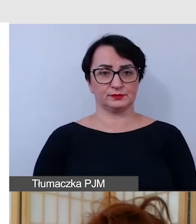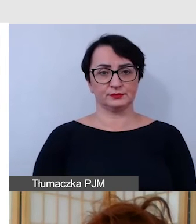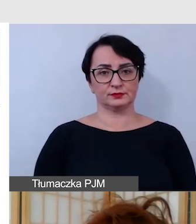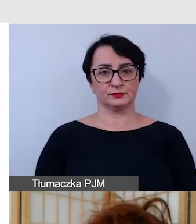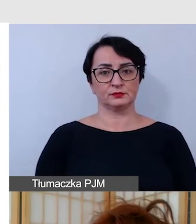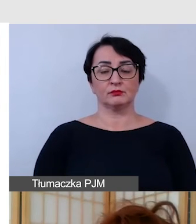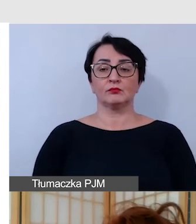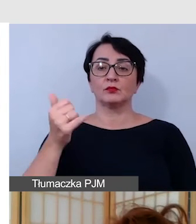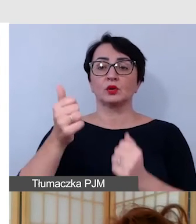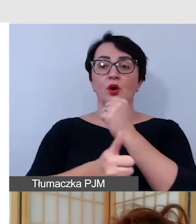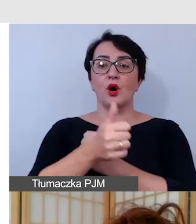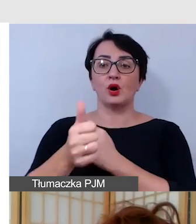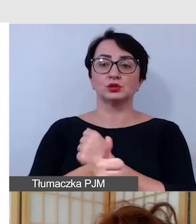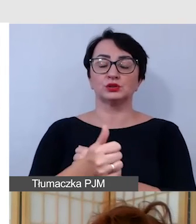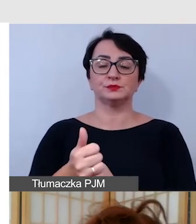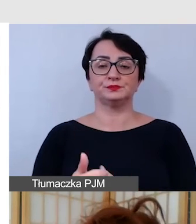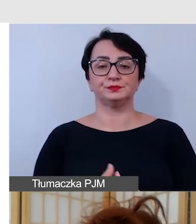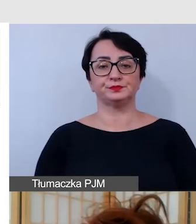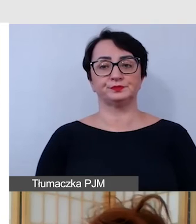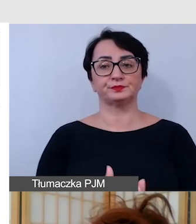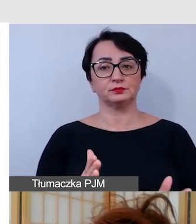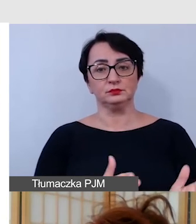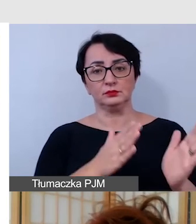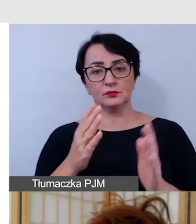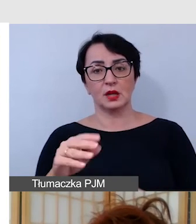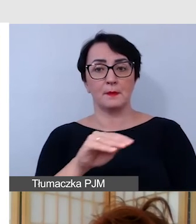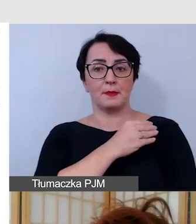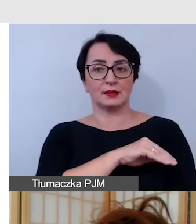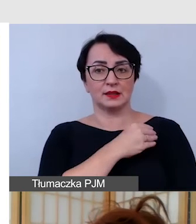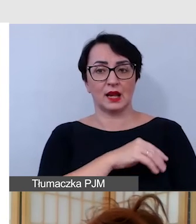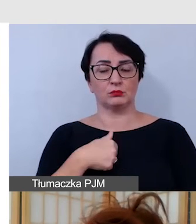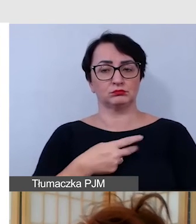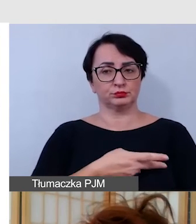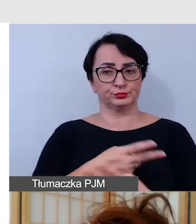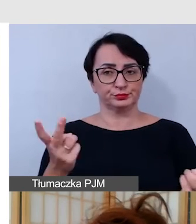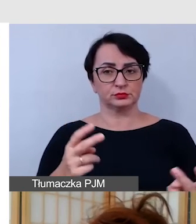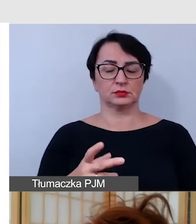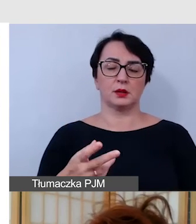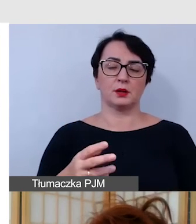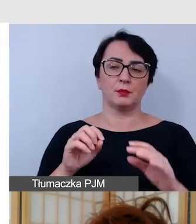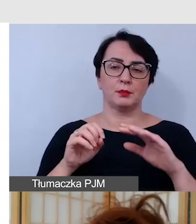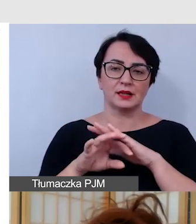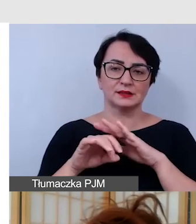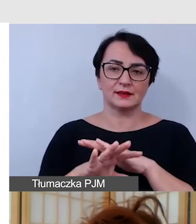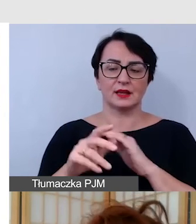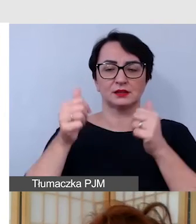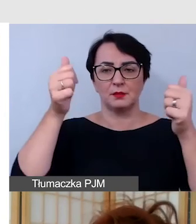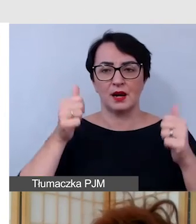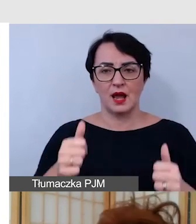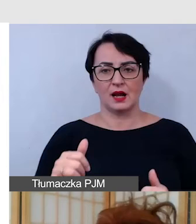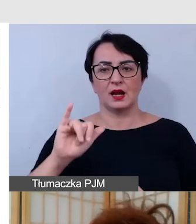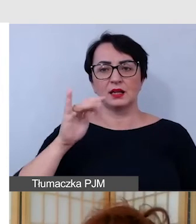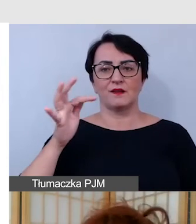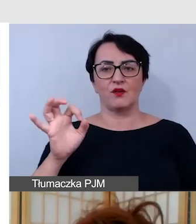Jeżeli chodzi na temat o materiały, które niejednokrotnie udostępniamy w formie prezentacji, plakatów lub infografiki,